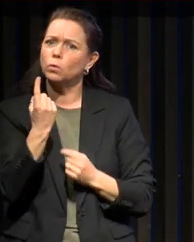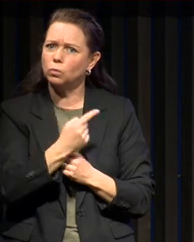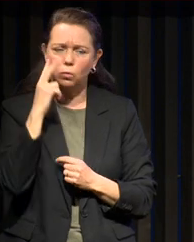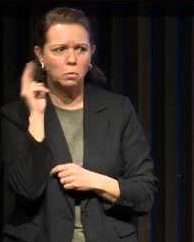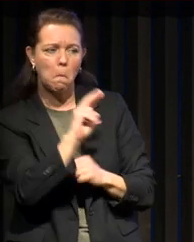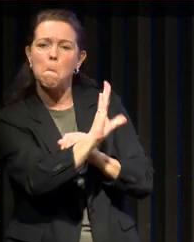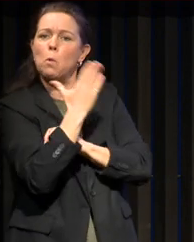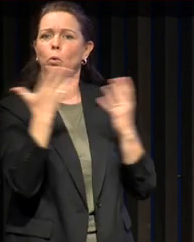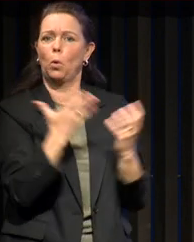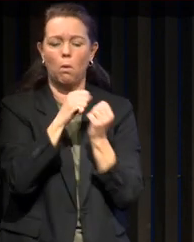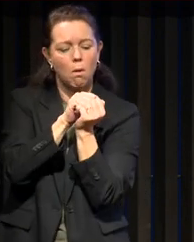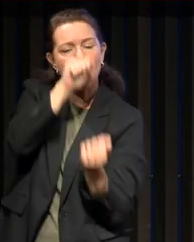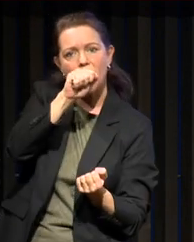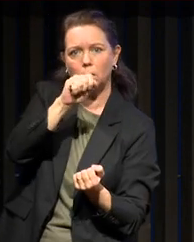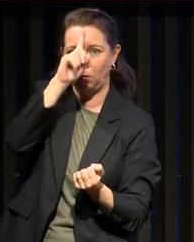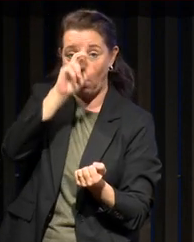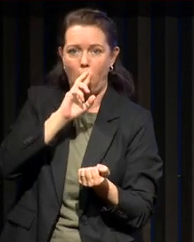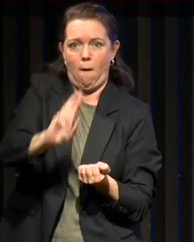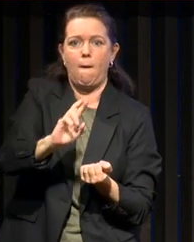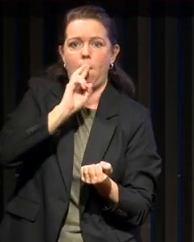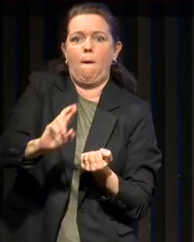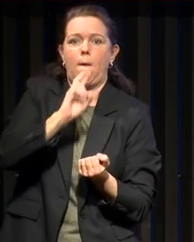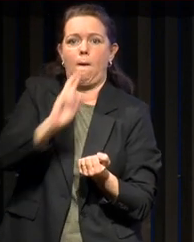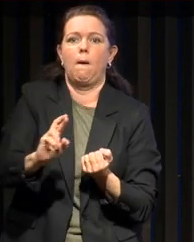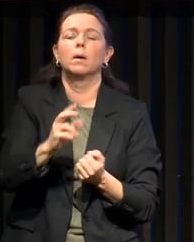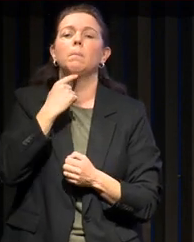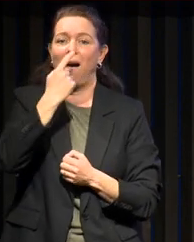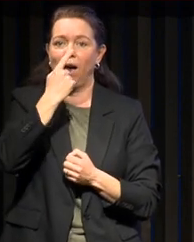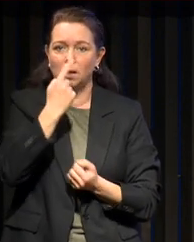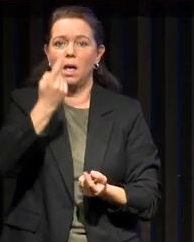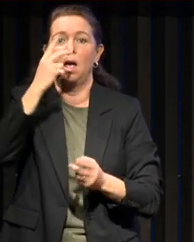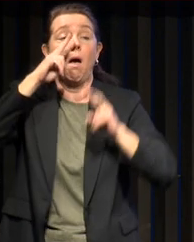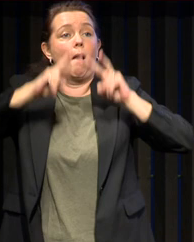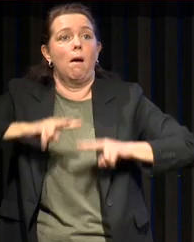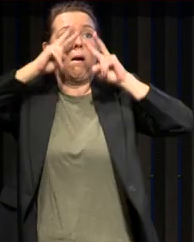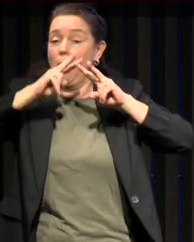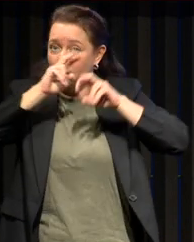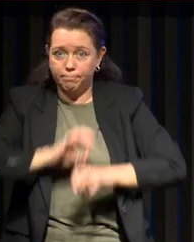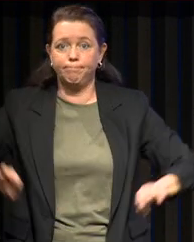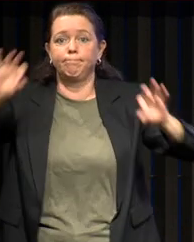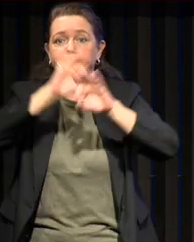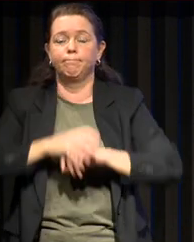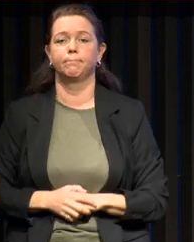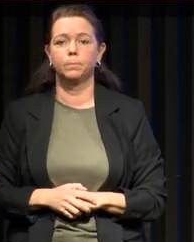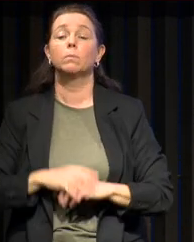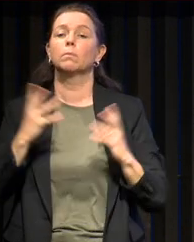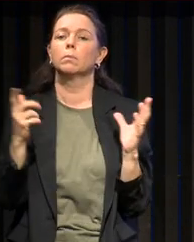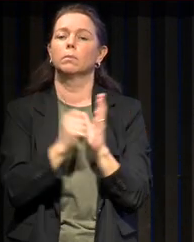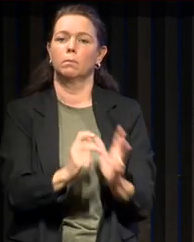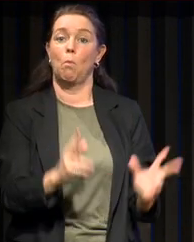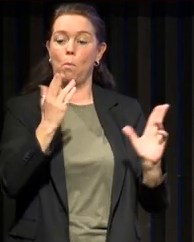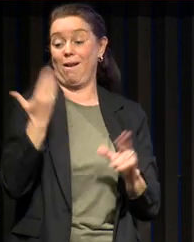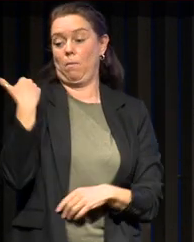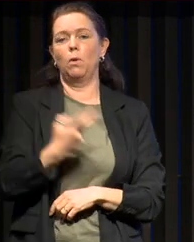ouverte du ronflement. La respiration par le nez ne se fait pas. Et c'est un élément central. À la même période, les médecins s